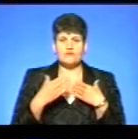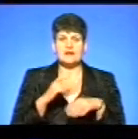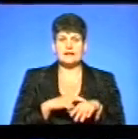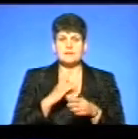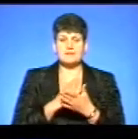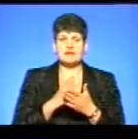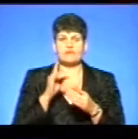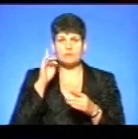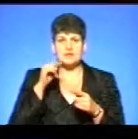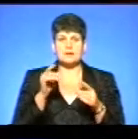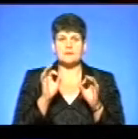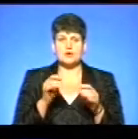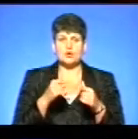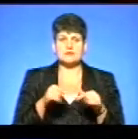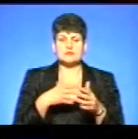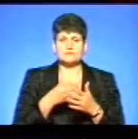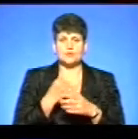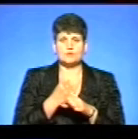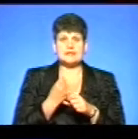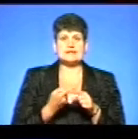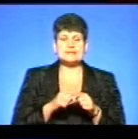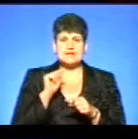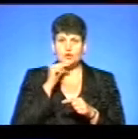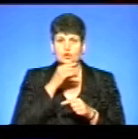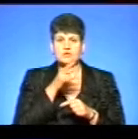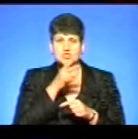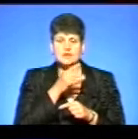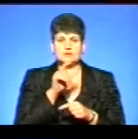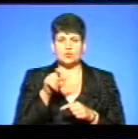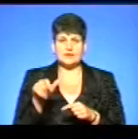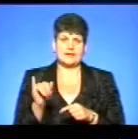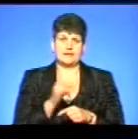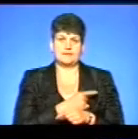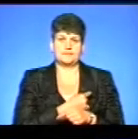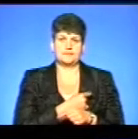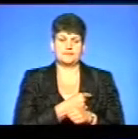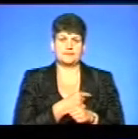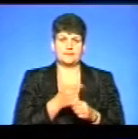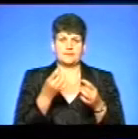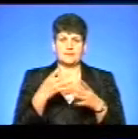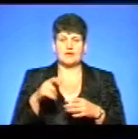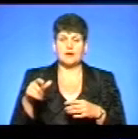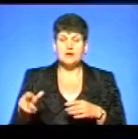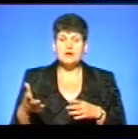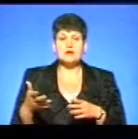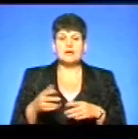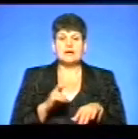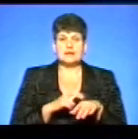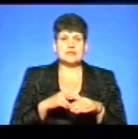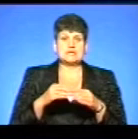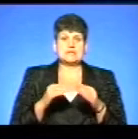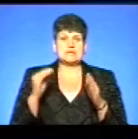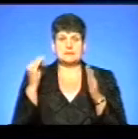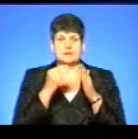правильно організувати свою роботу. Це економить час і медика, і пацієнтів. Ось в таких папках лікарі зберігають